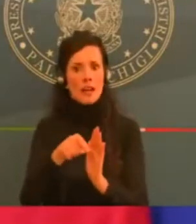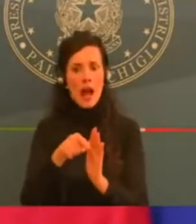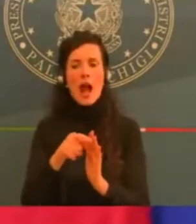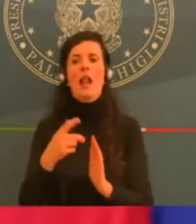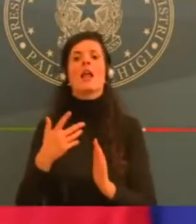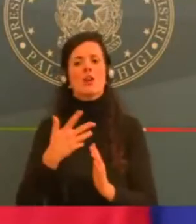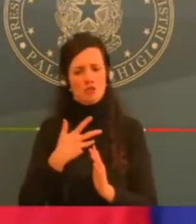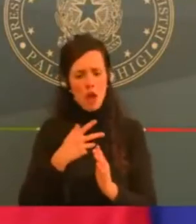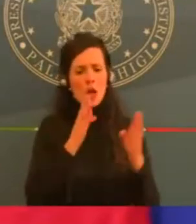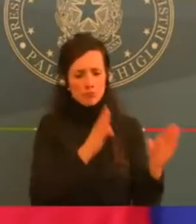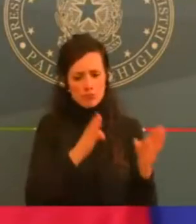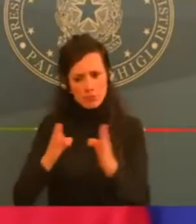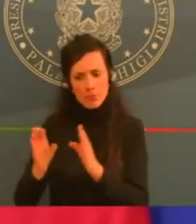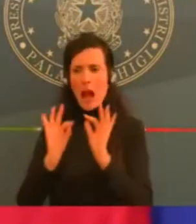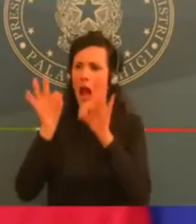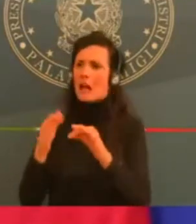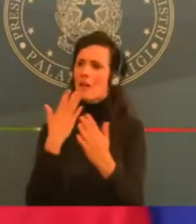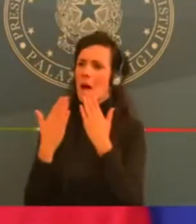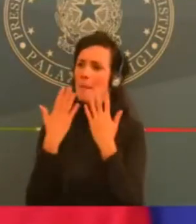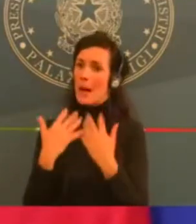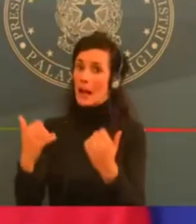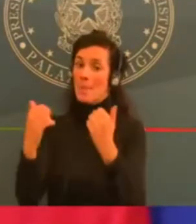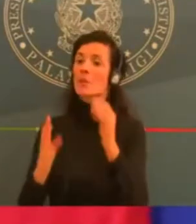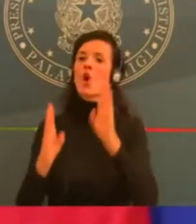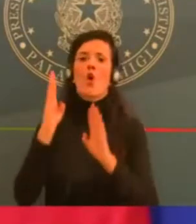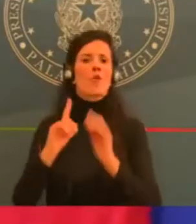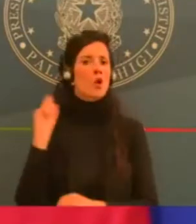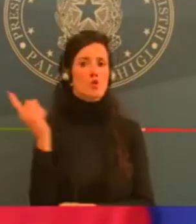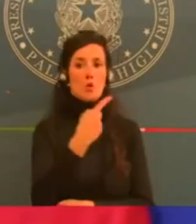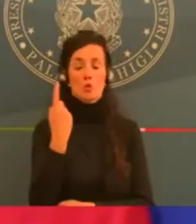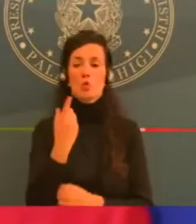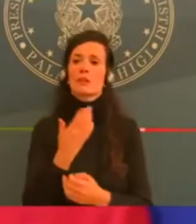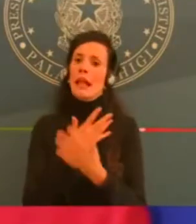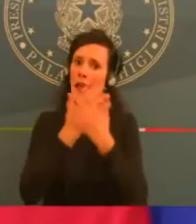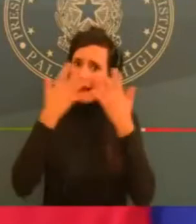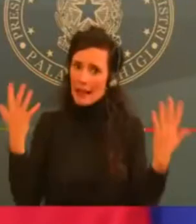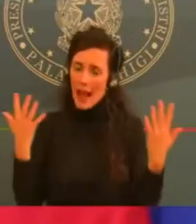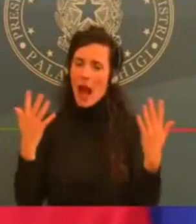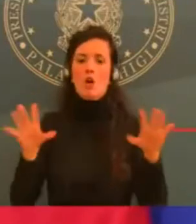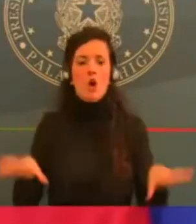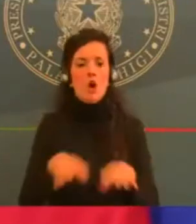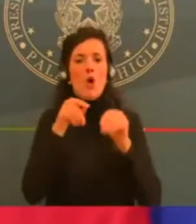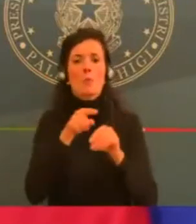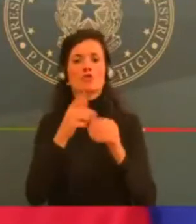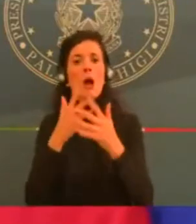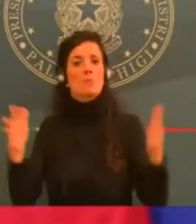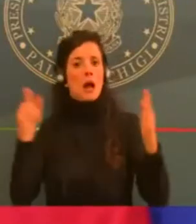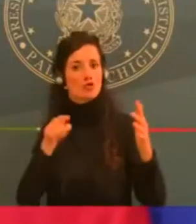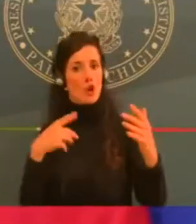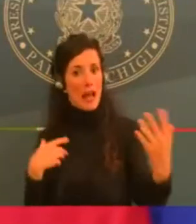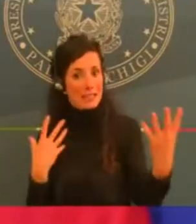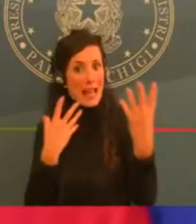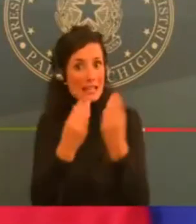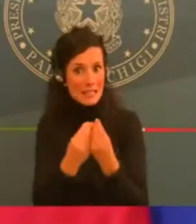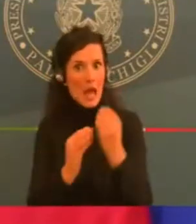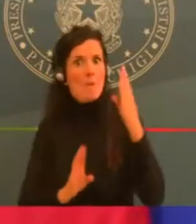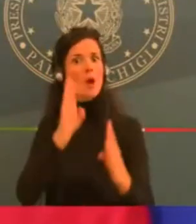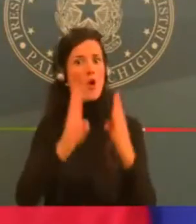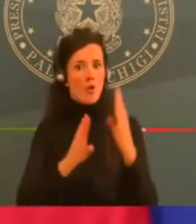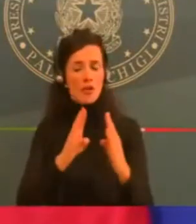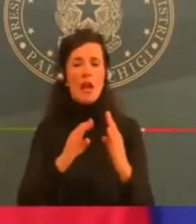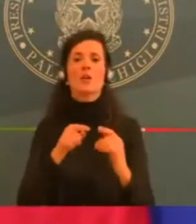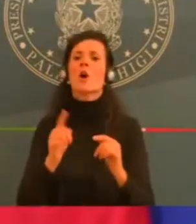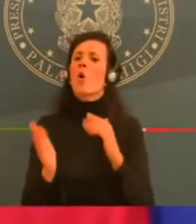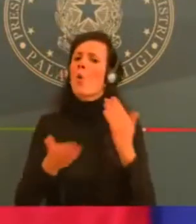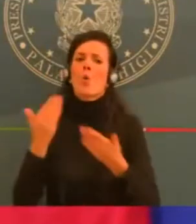'urgenza di definire questo recovery plan. Anche su questo sono arrivate varie indicazioni dalle forze di maggioranza, ma qui